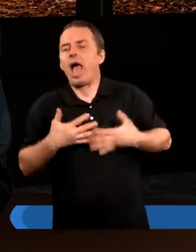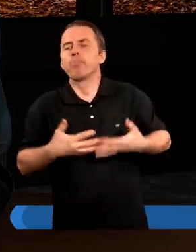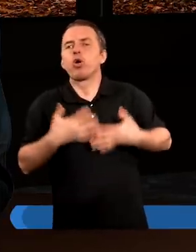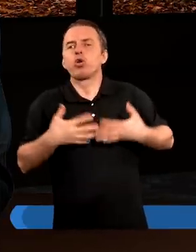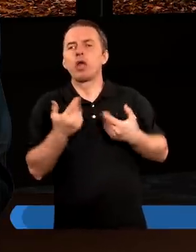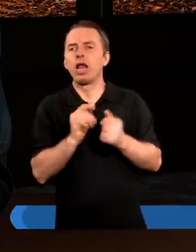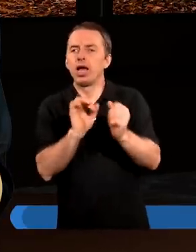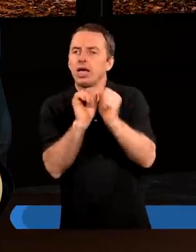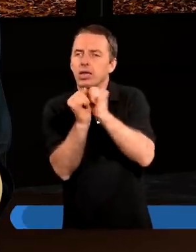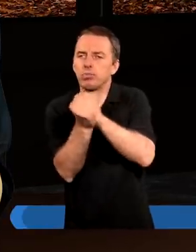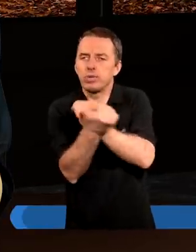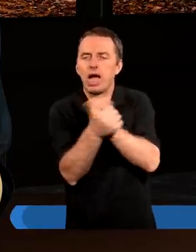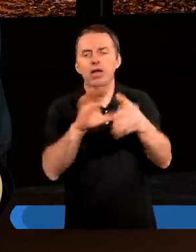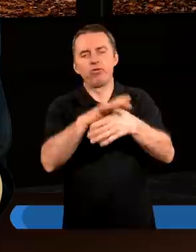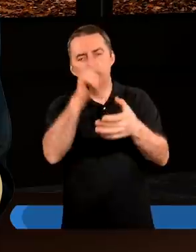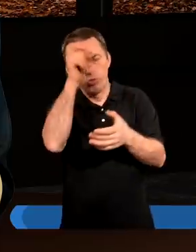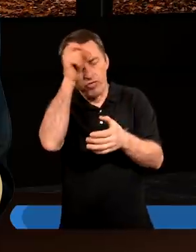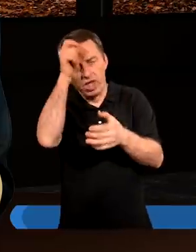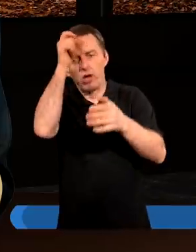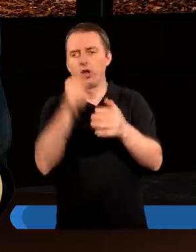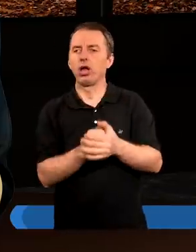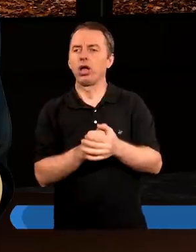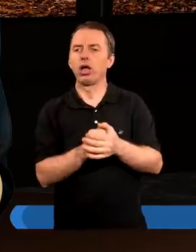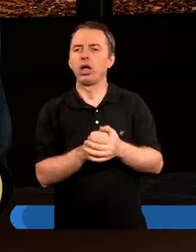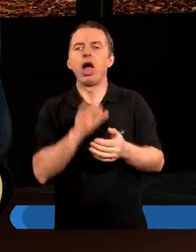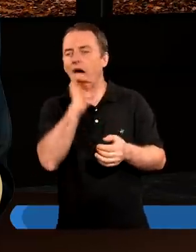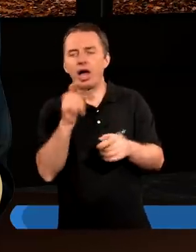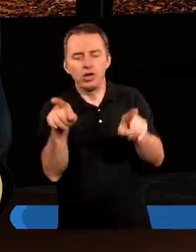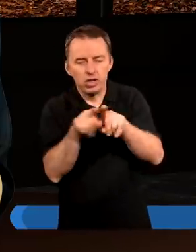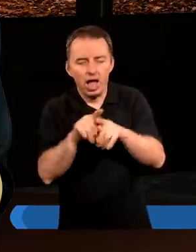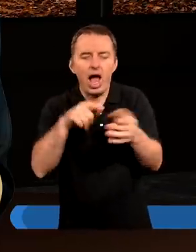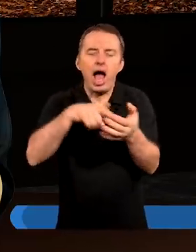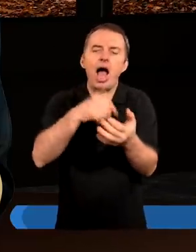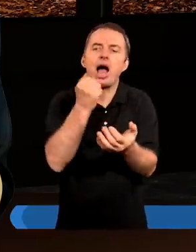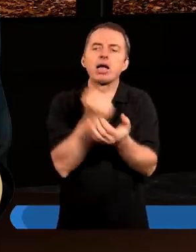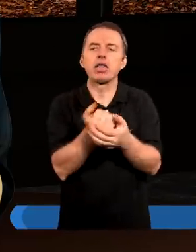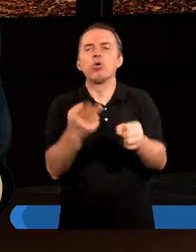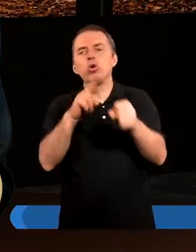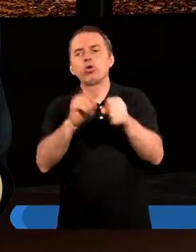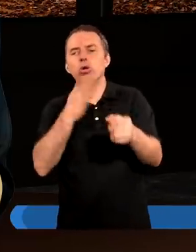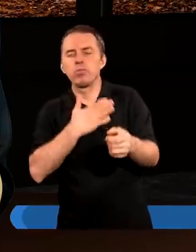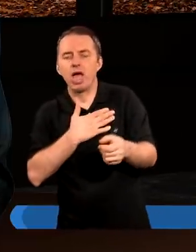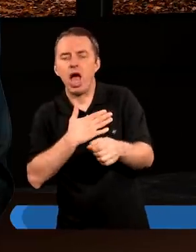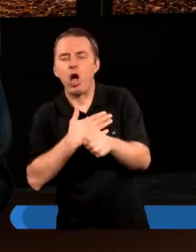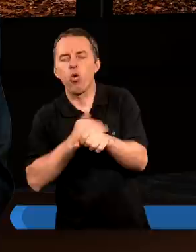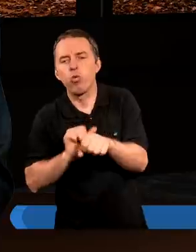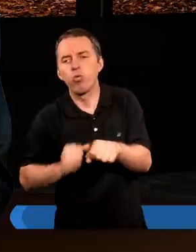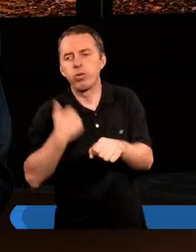zmian człowieku, ani też aktem, który miałby